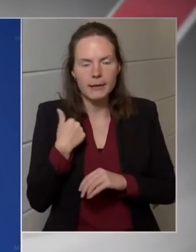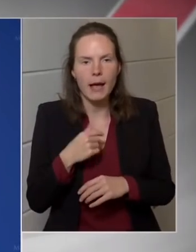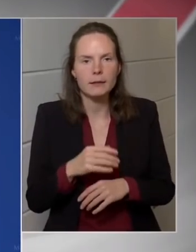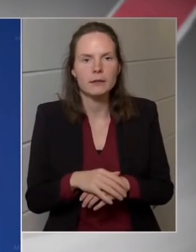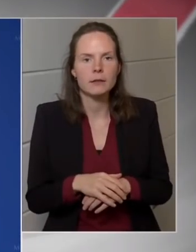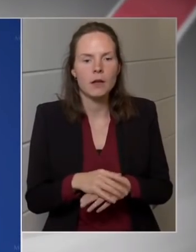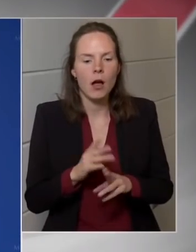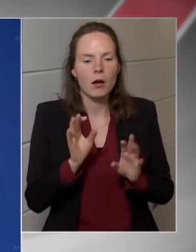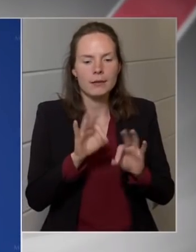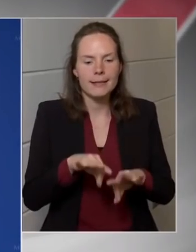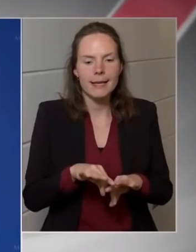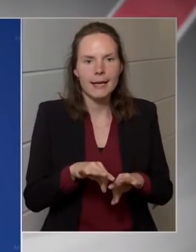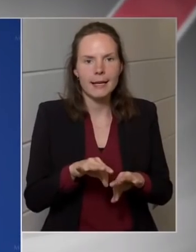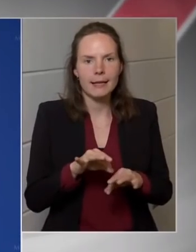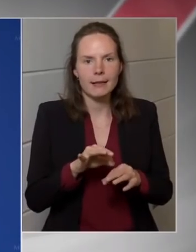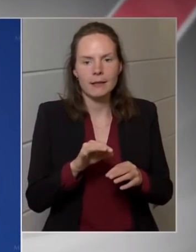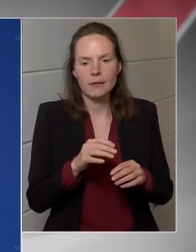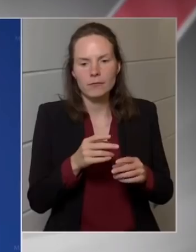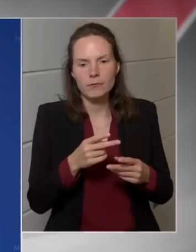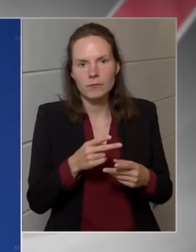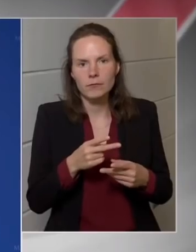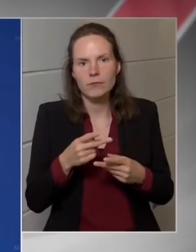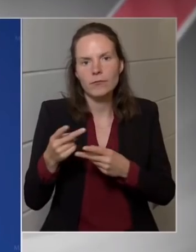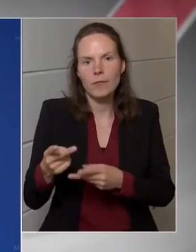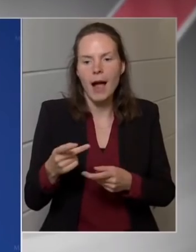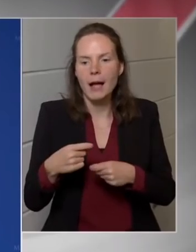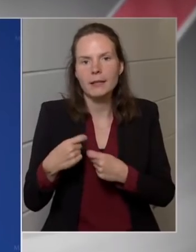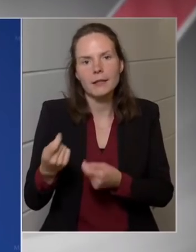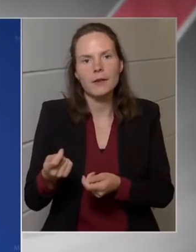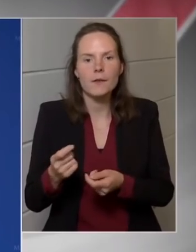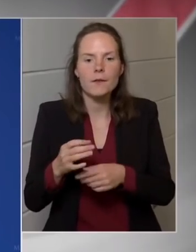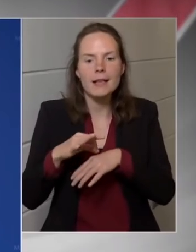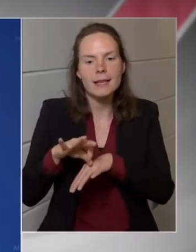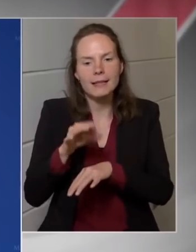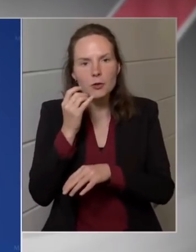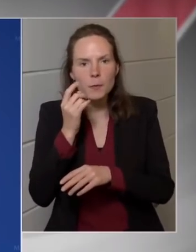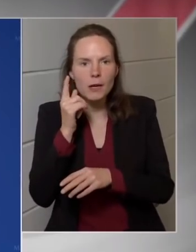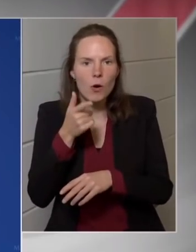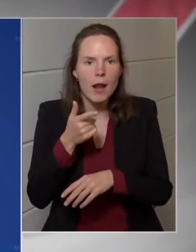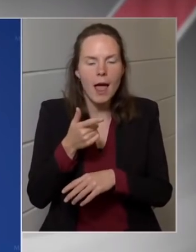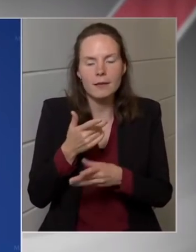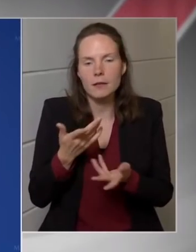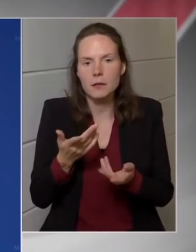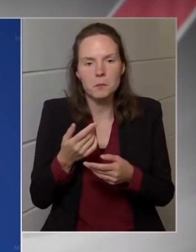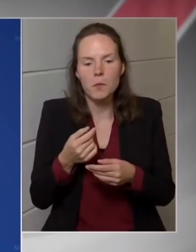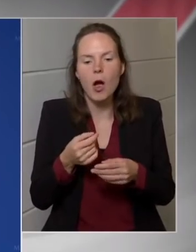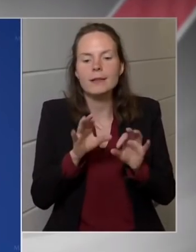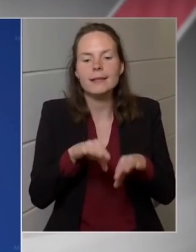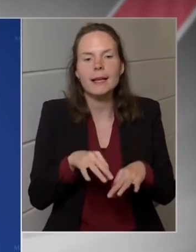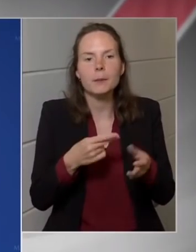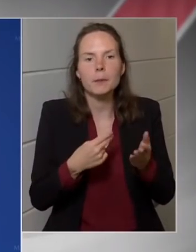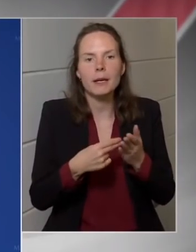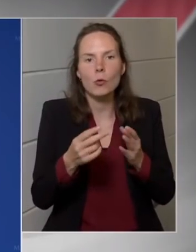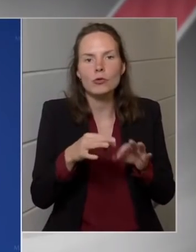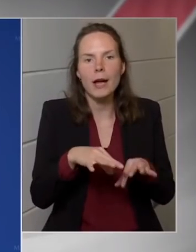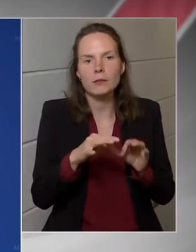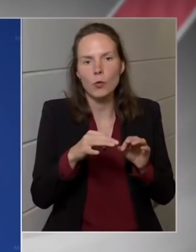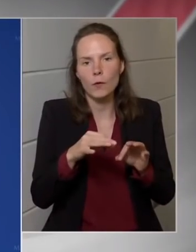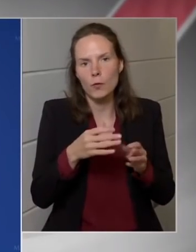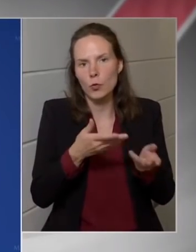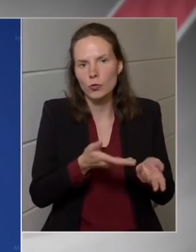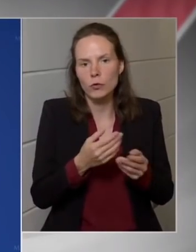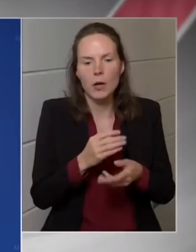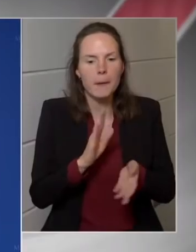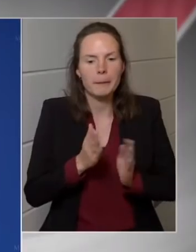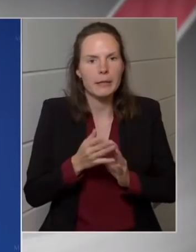átruházására, ennek az átvezetésére, mikor kerül sor, az mondjuk a cégbíróságtól is függ, de ő mindazokat a jognyilvánatokat megtette, amelyek az